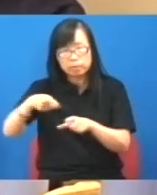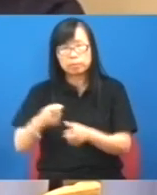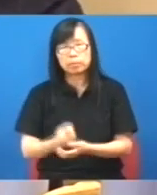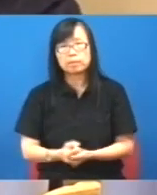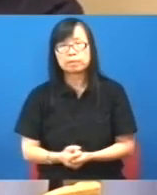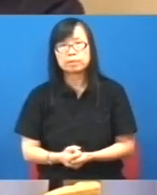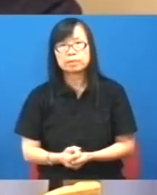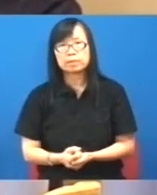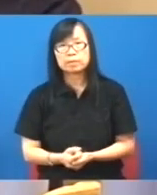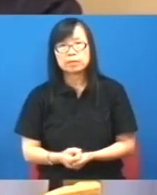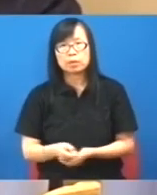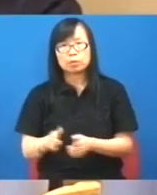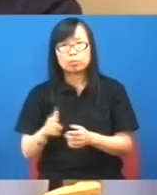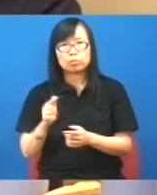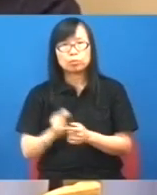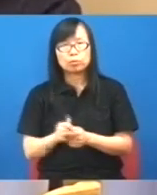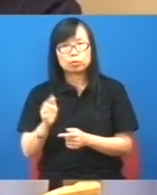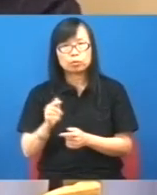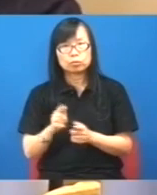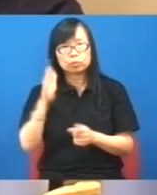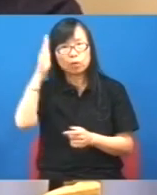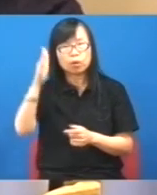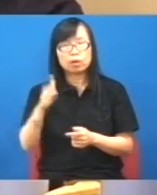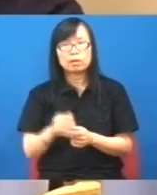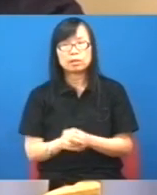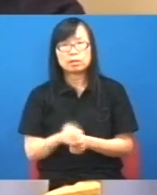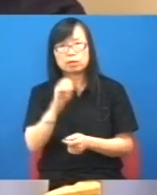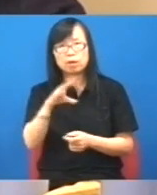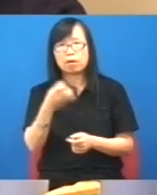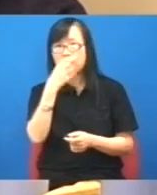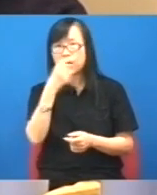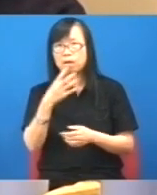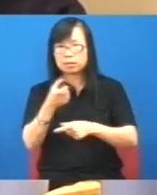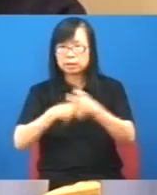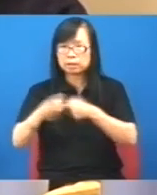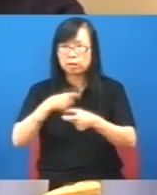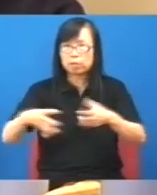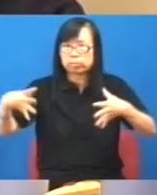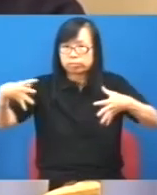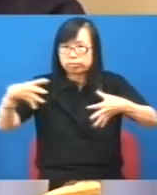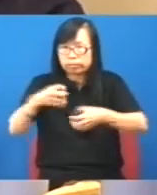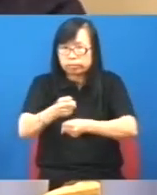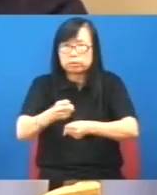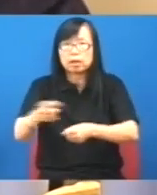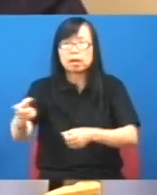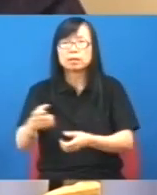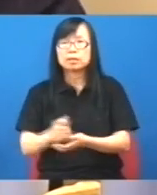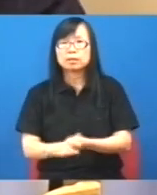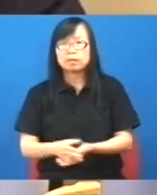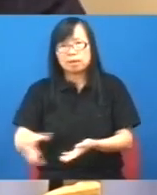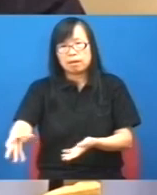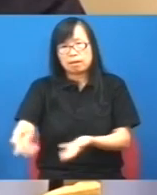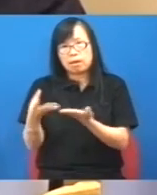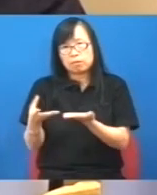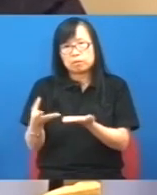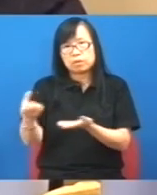那你長遠來說不行的到底是長遠來說香港的經濟會收縮不行的因為你拿去夠錢